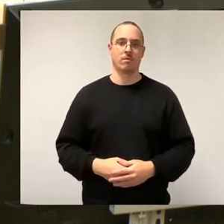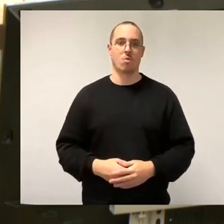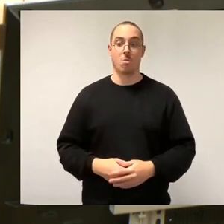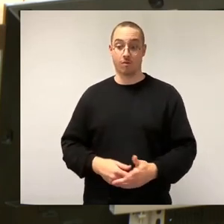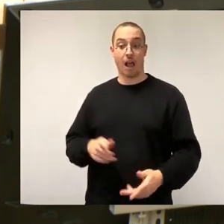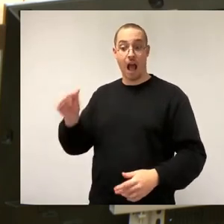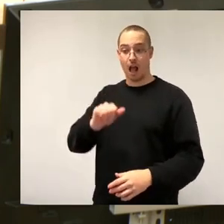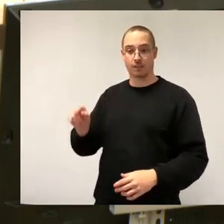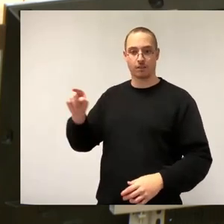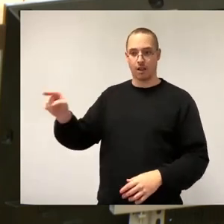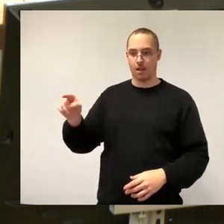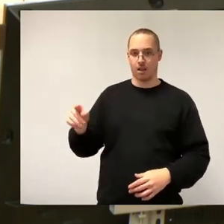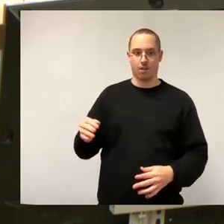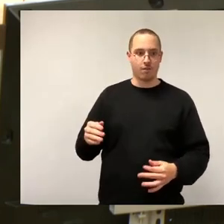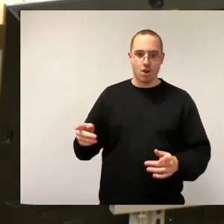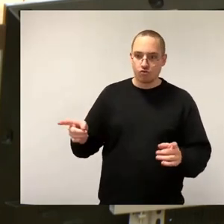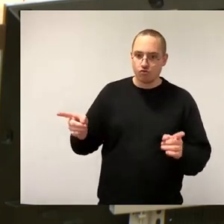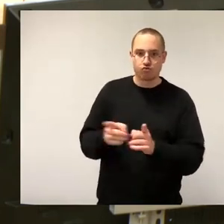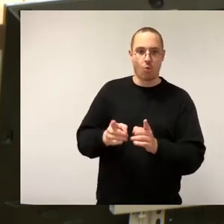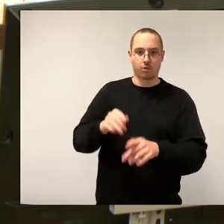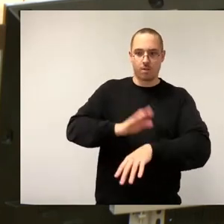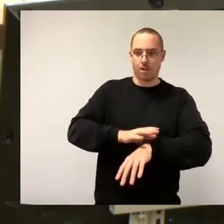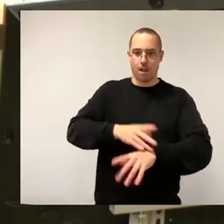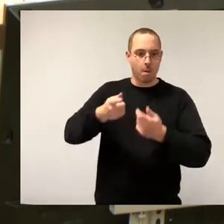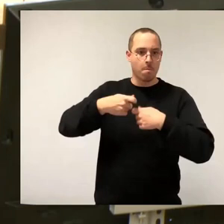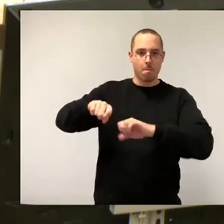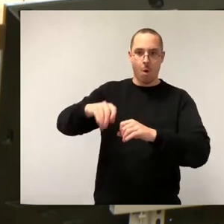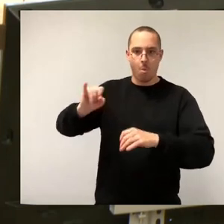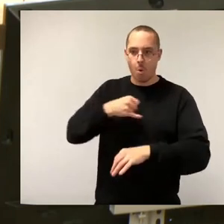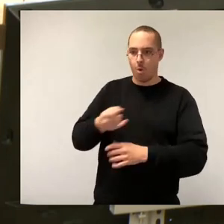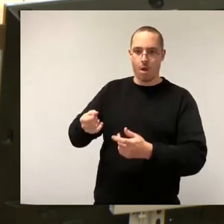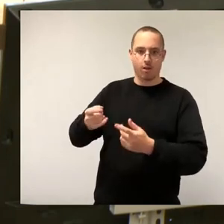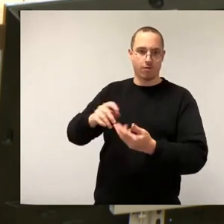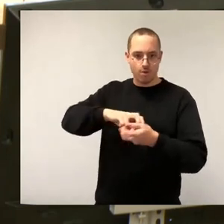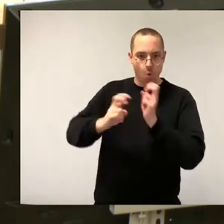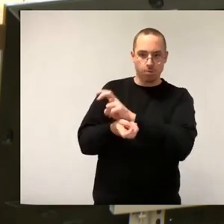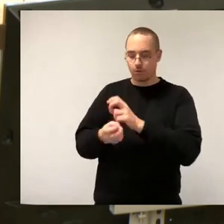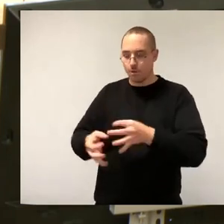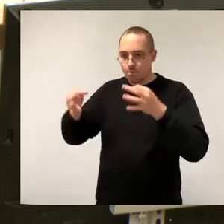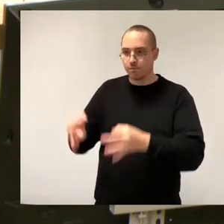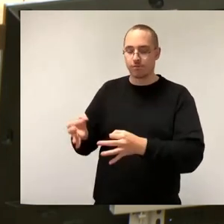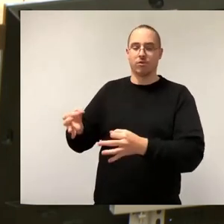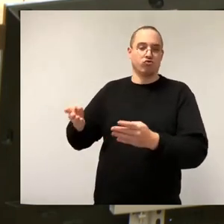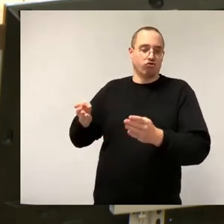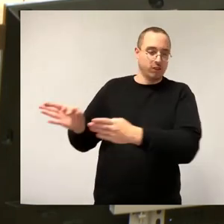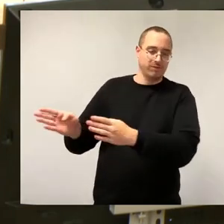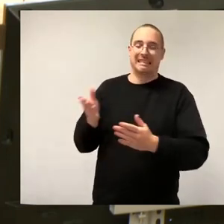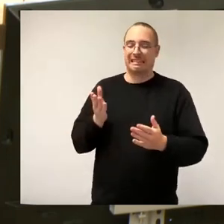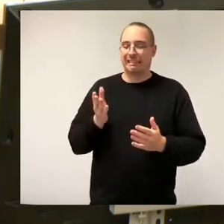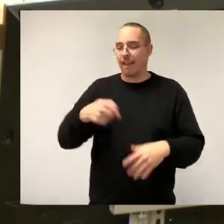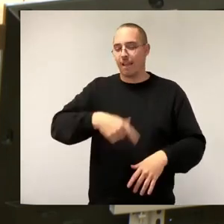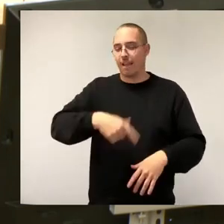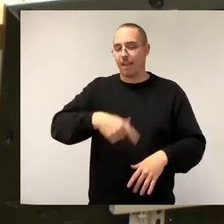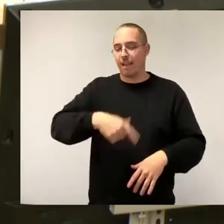Beispiel Bauvorhaben umgesetzt werden, sieht, wo wir dann noch ein bisschen Potenzial auch nach oben erschließen müssen. Mit Sicherheit wird aber auch die